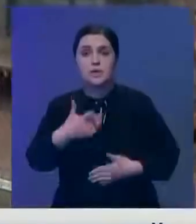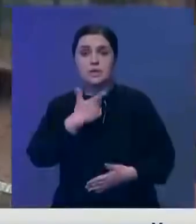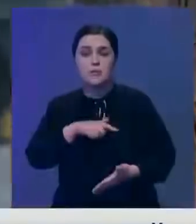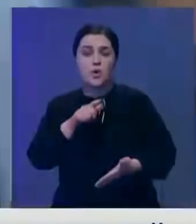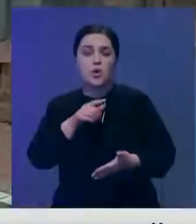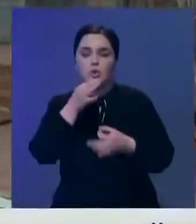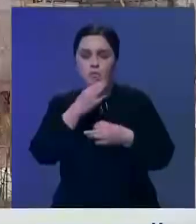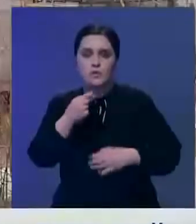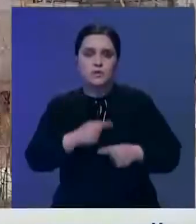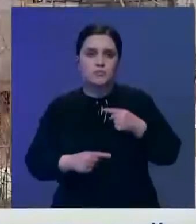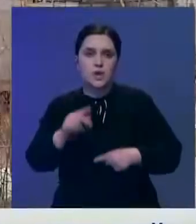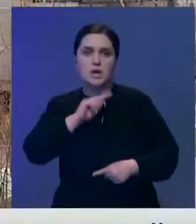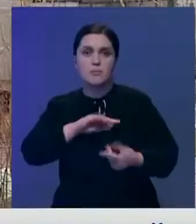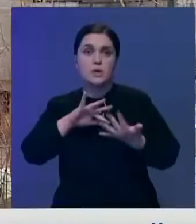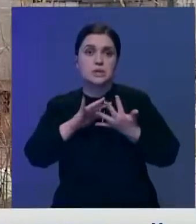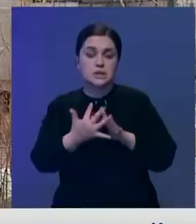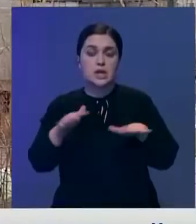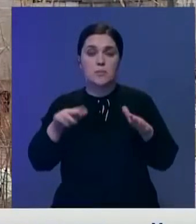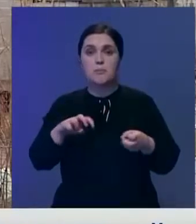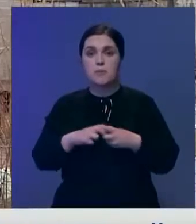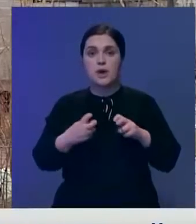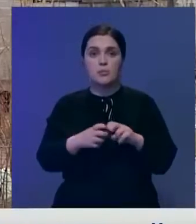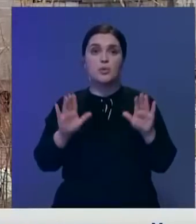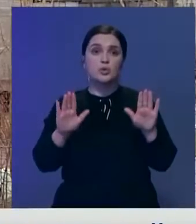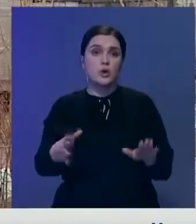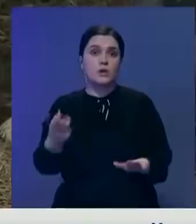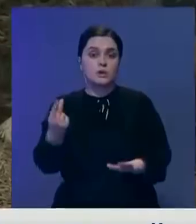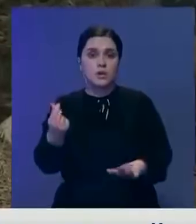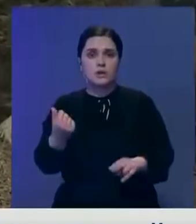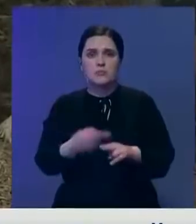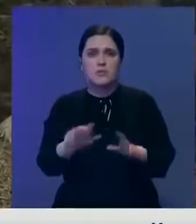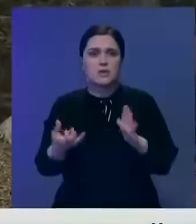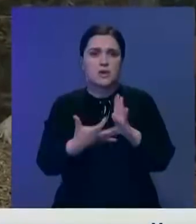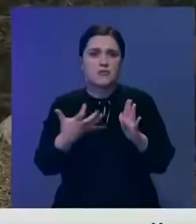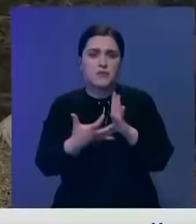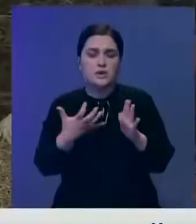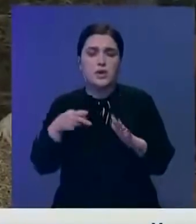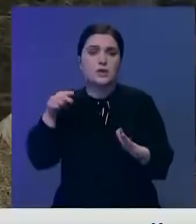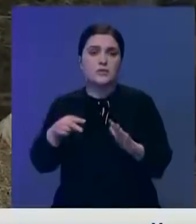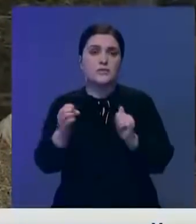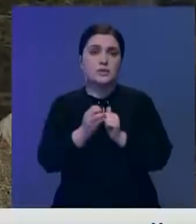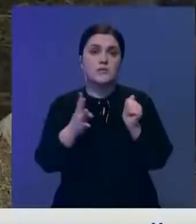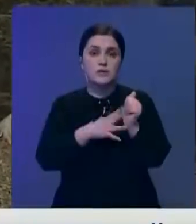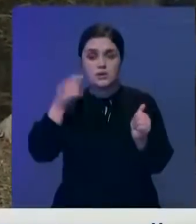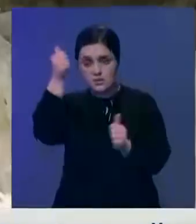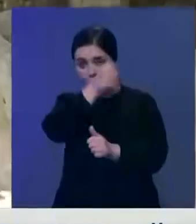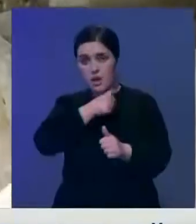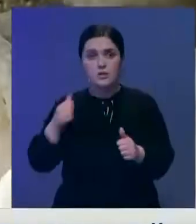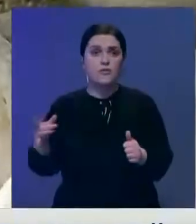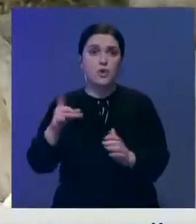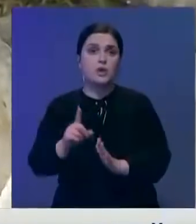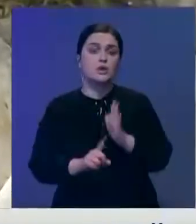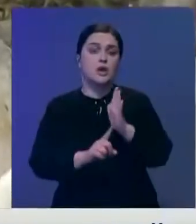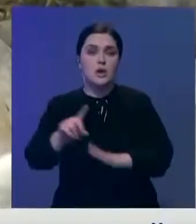любой предприниматель, работающий на селе. Проблема только в том, что средств на это чаще всего не хватает. В 2019 году в республике